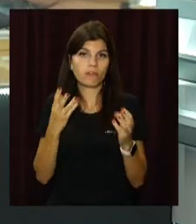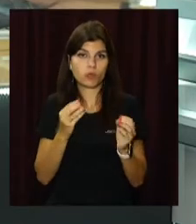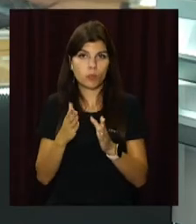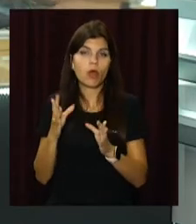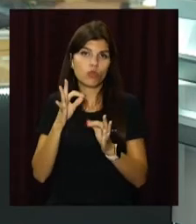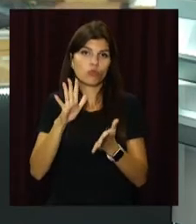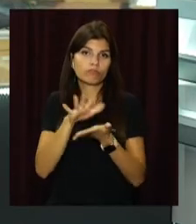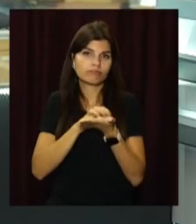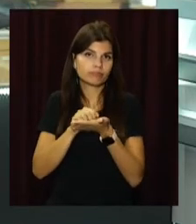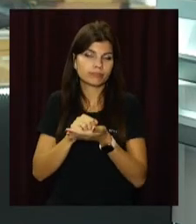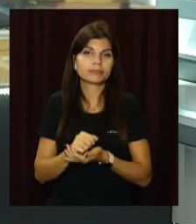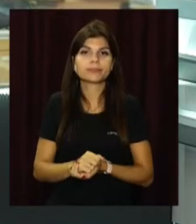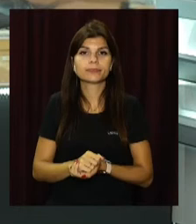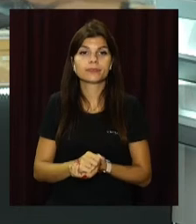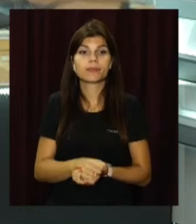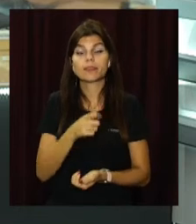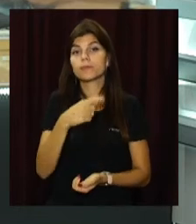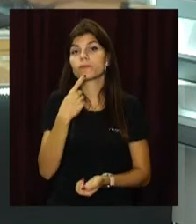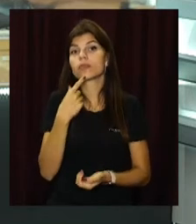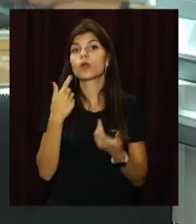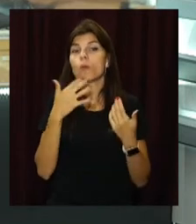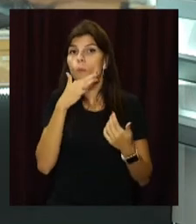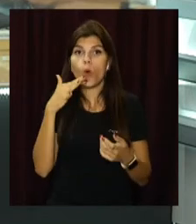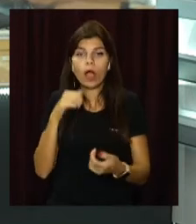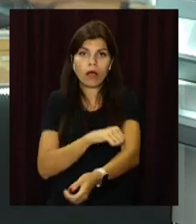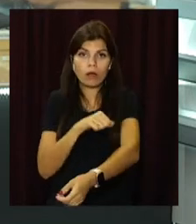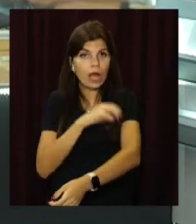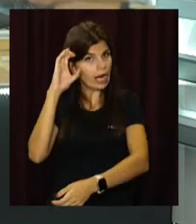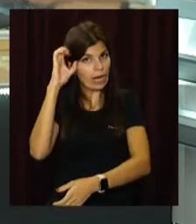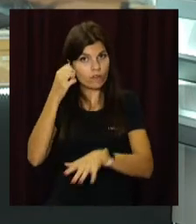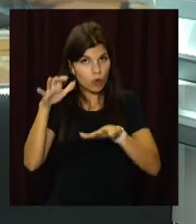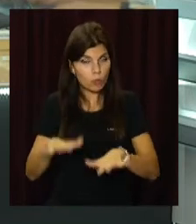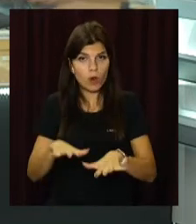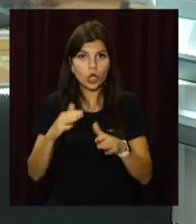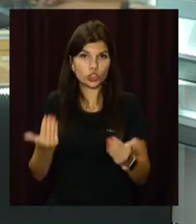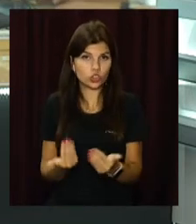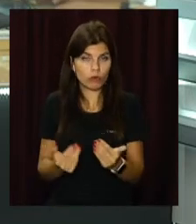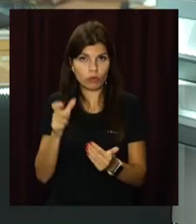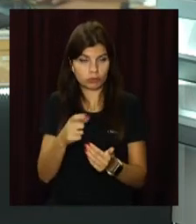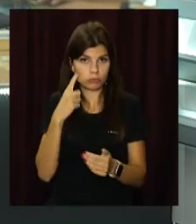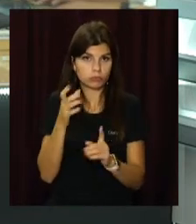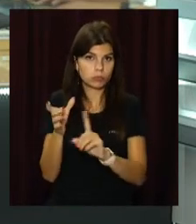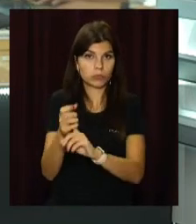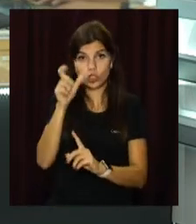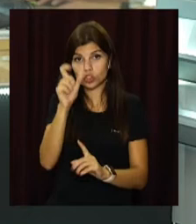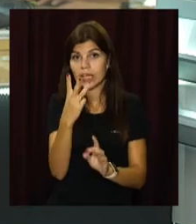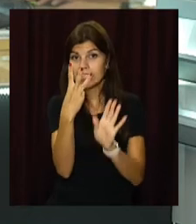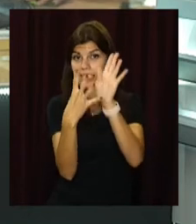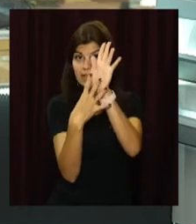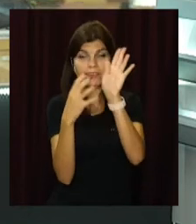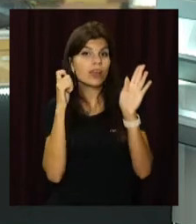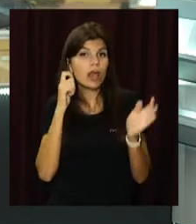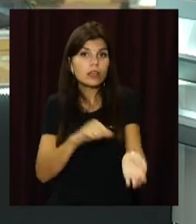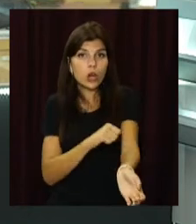450 сліб пакетів з канабісом знайшли поліцейський Кривого Рогу у місцевого мешканця. Чоловіку від 39 років